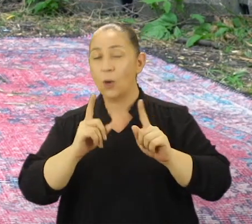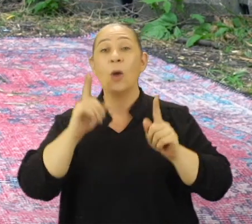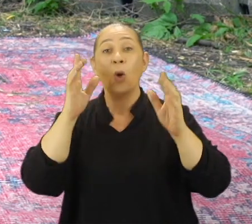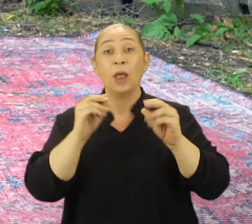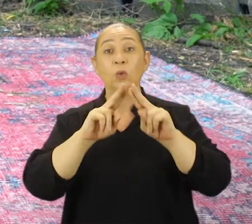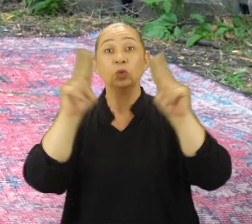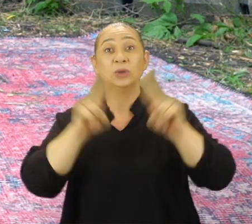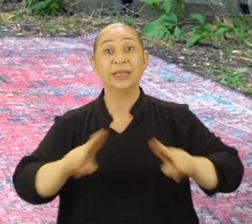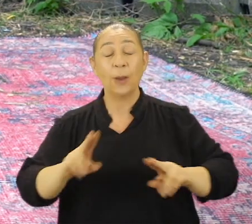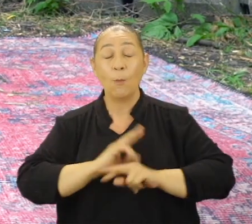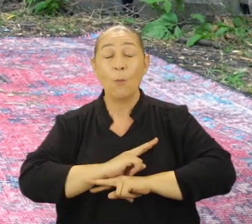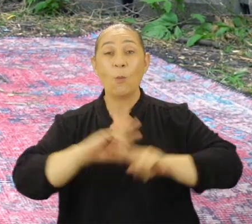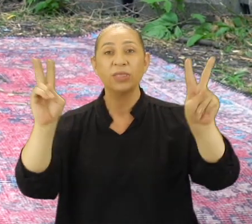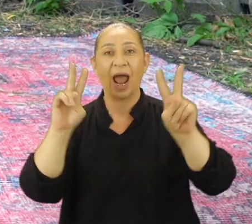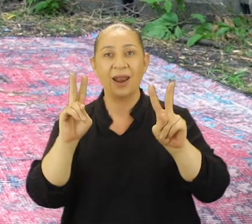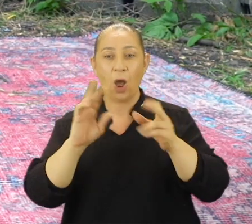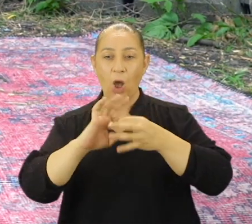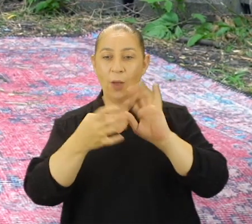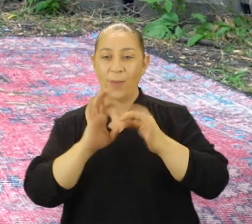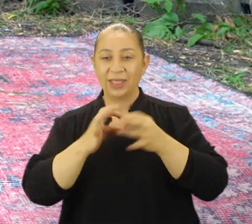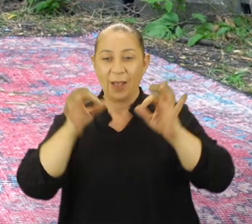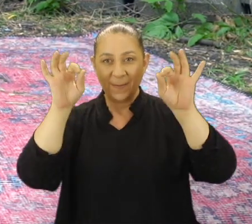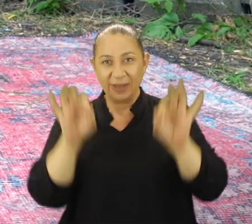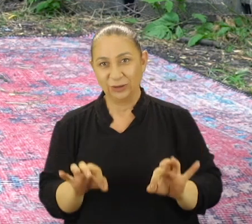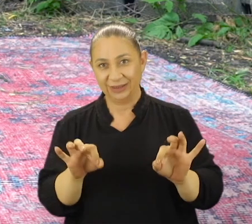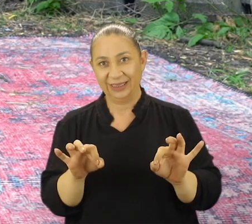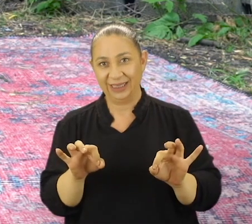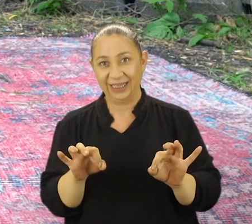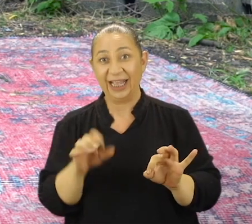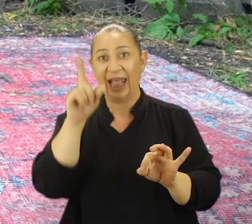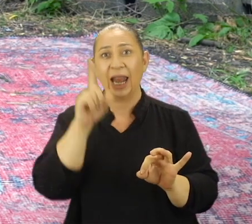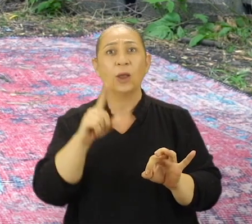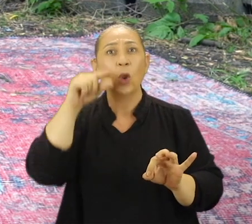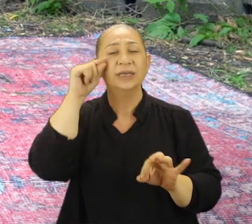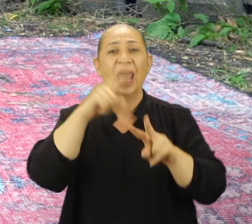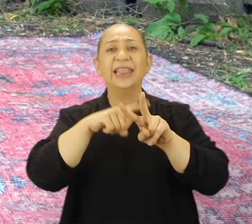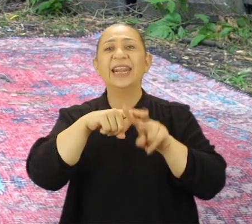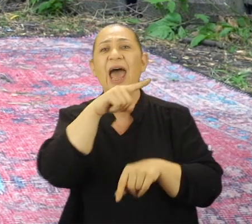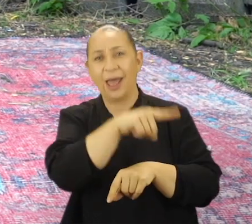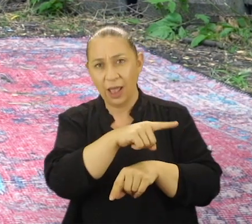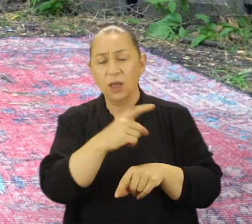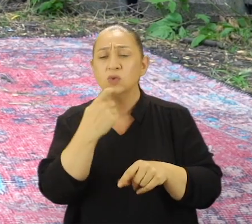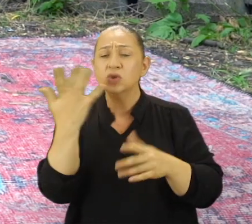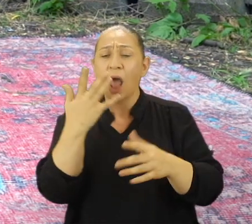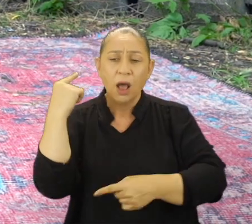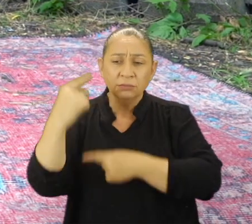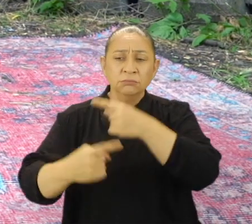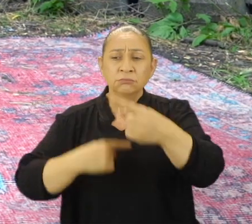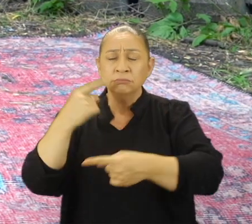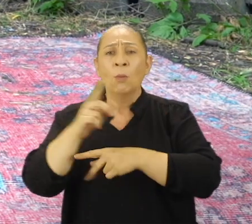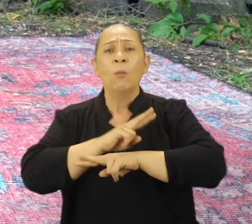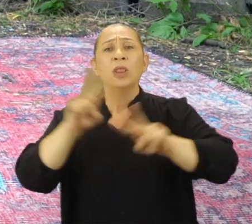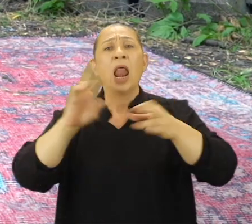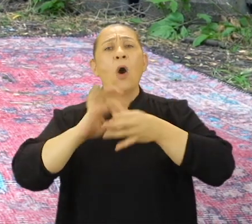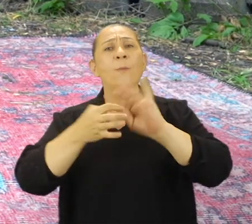oluşturduğu uluslararası modern olimpiyatların düzenlendiği yıl. İlki Atina'da yapıldı. Yüzyıllar geçmesine